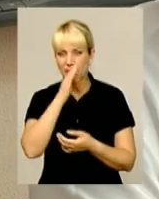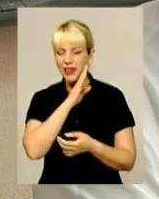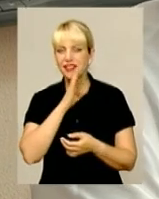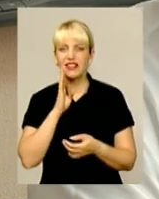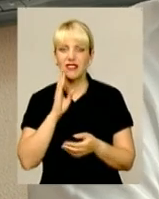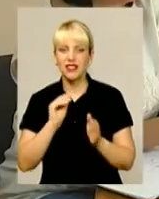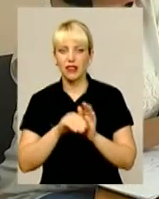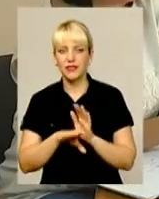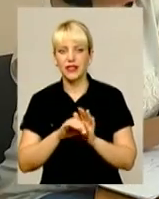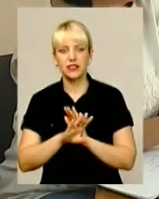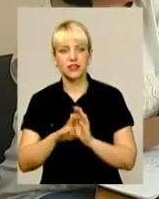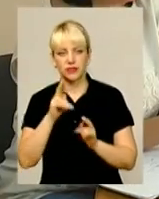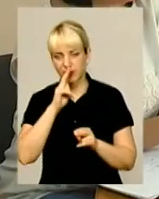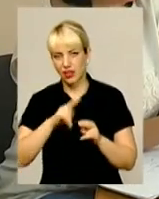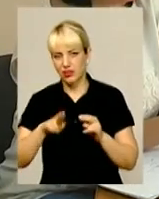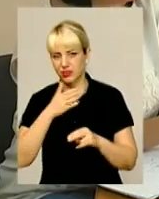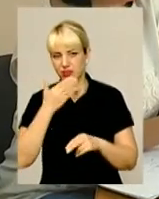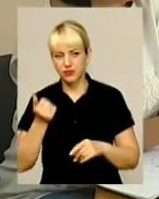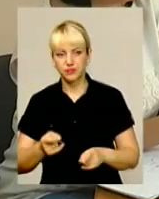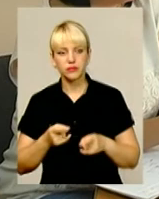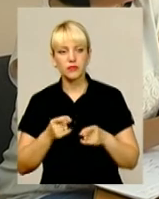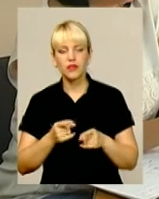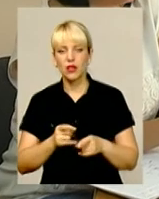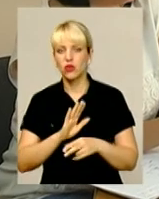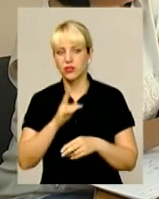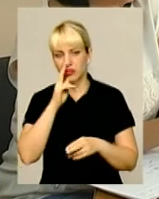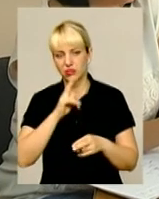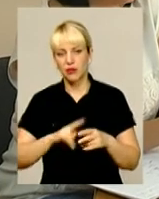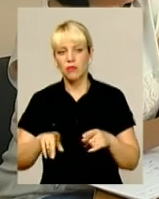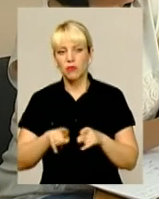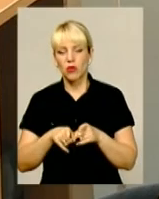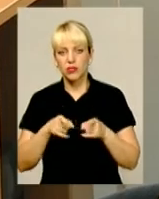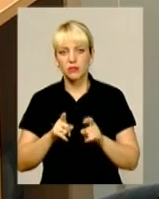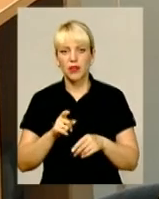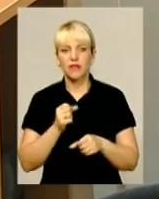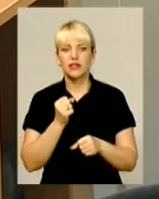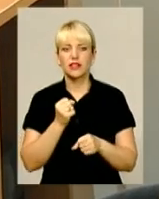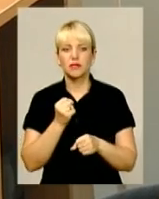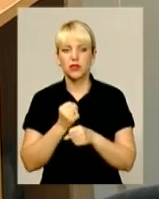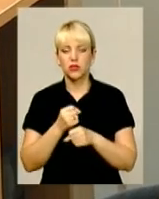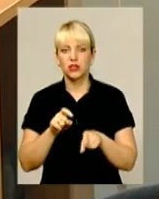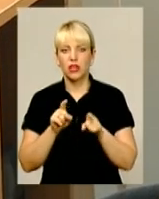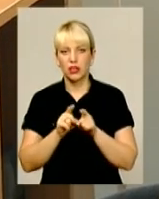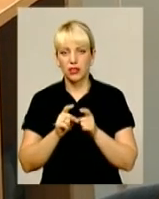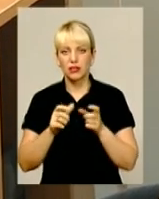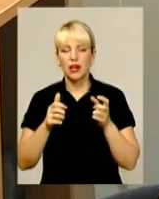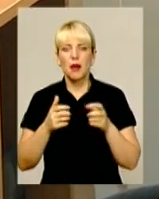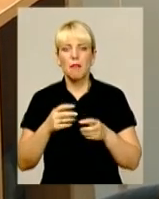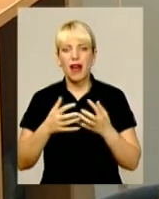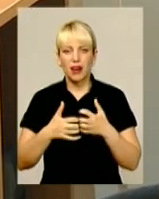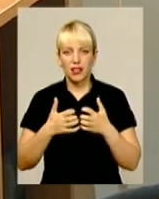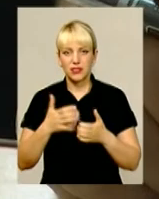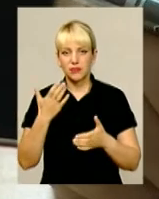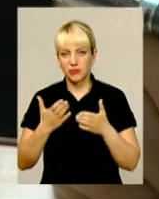внесків не зникла. Загроза не зникла, бо насправді спрацьовує такий механізм. Якщо фонд школи підживлять, то побори на так звані